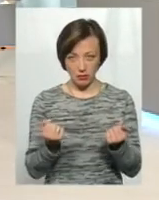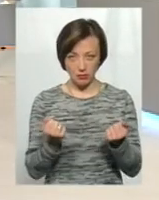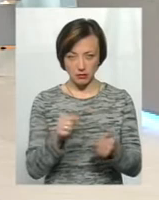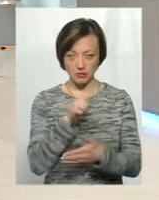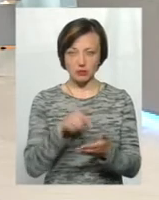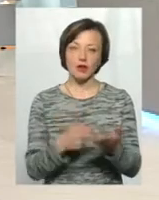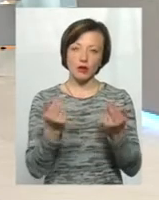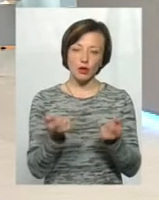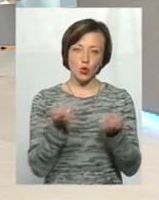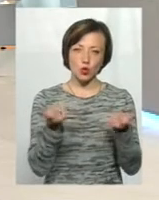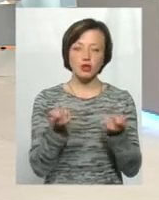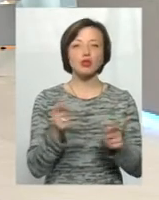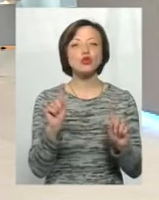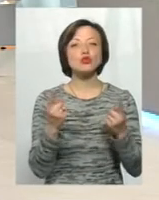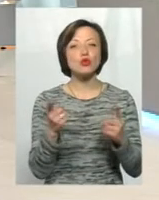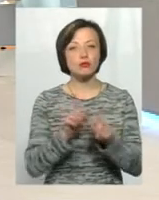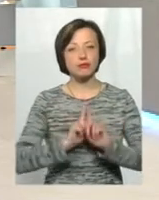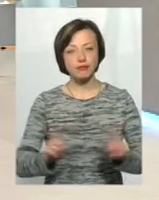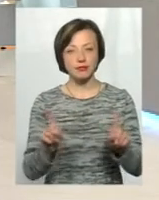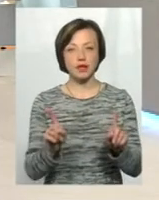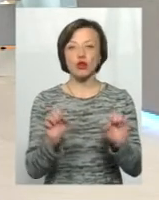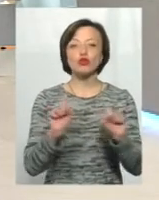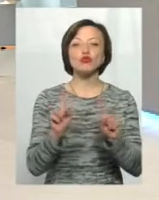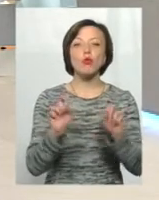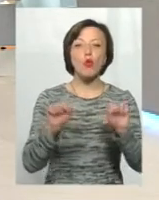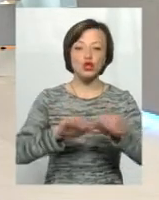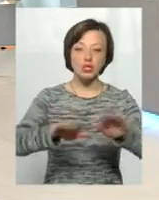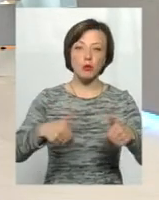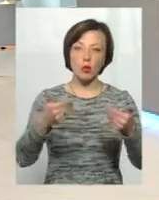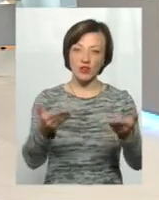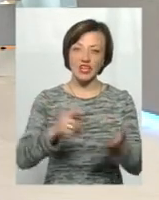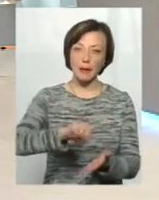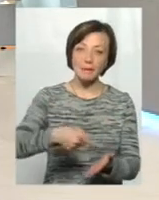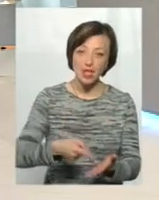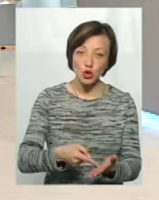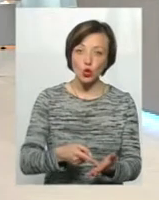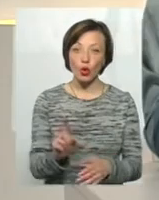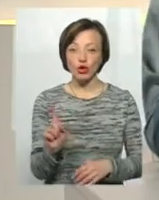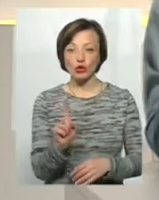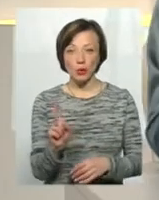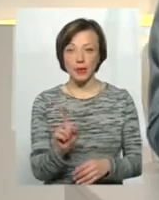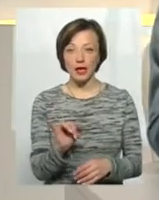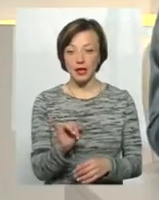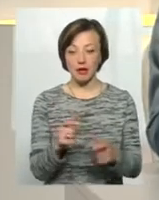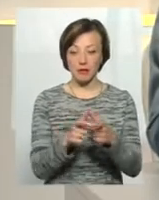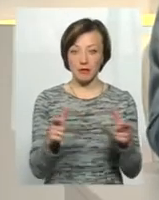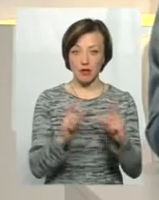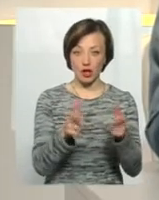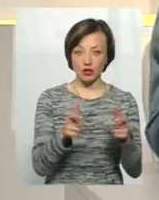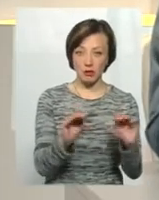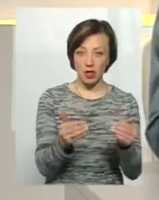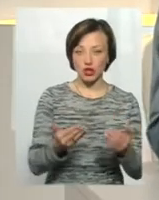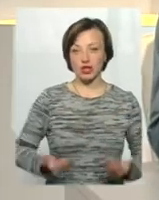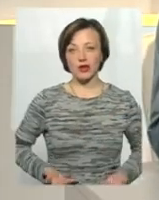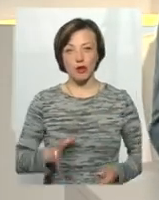так. В чому її особливість? Що може запропонувати місто, аби і платіжки були менші, і